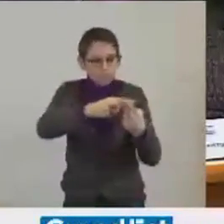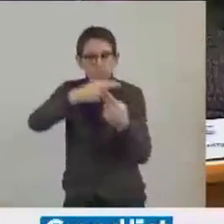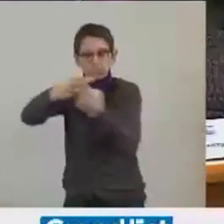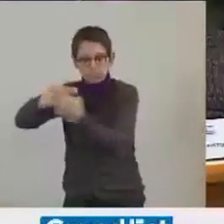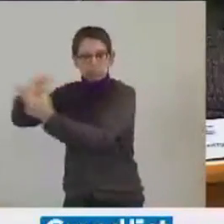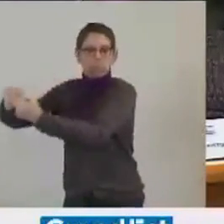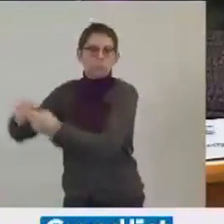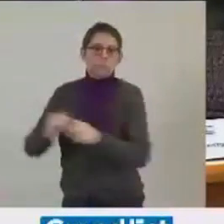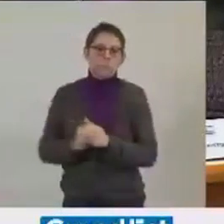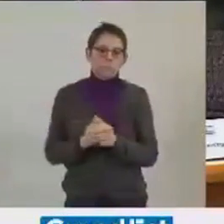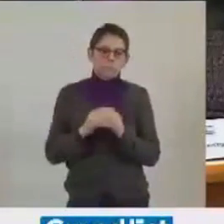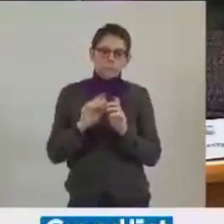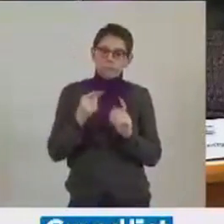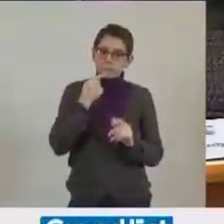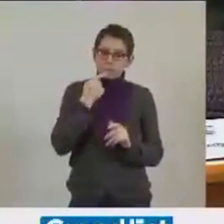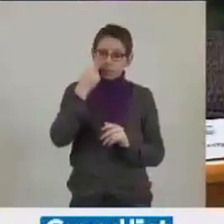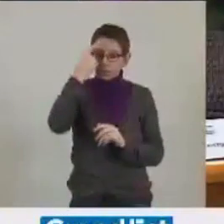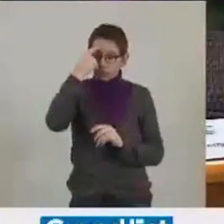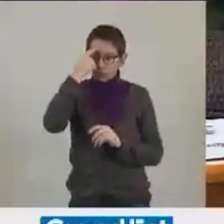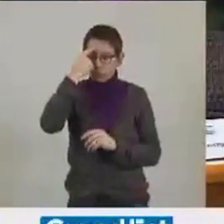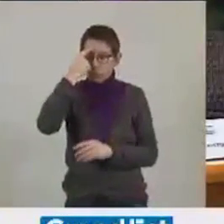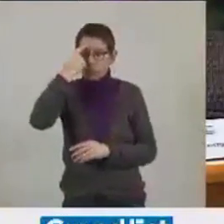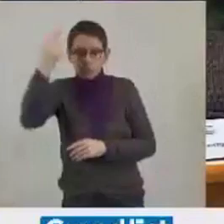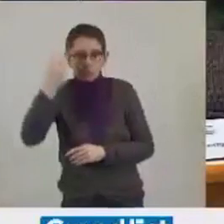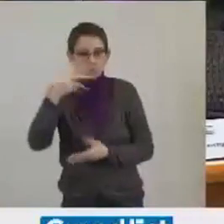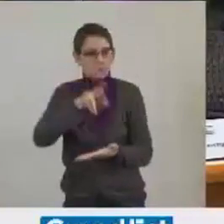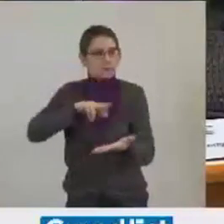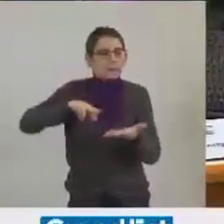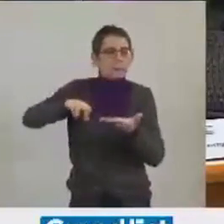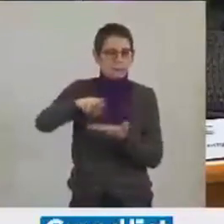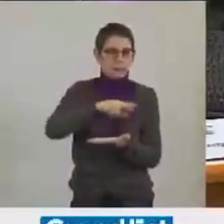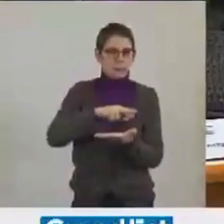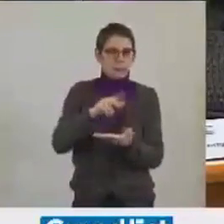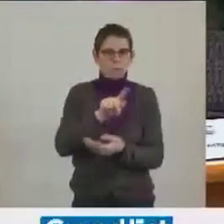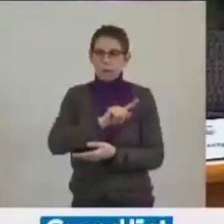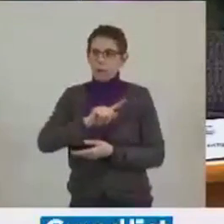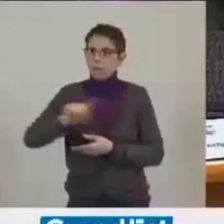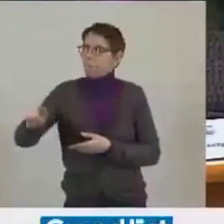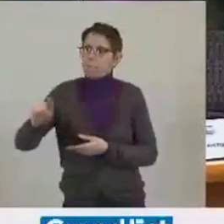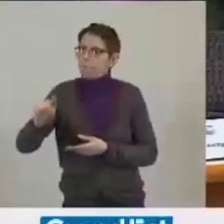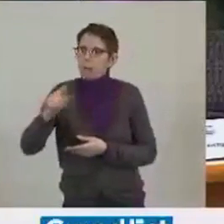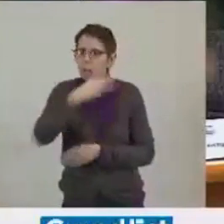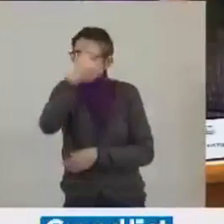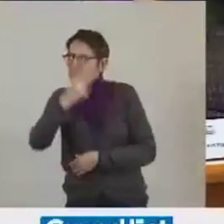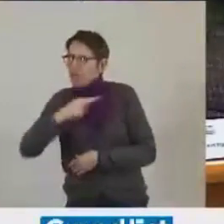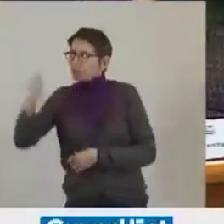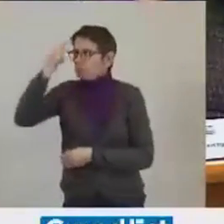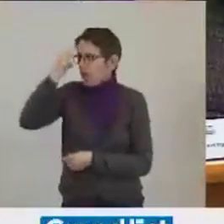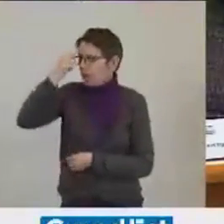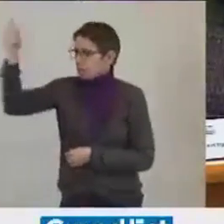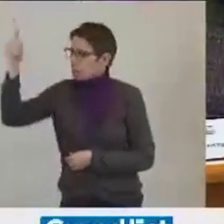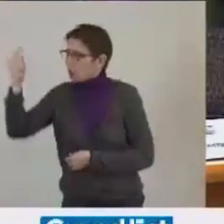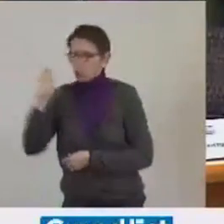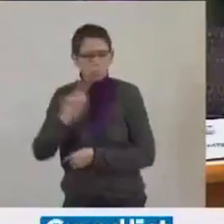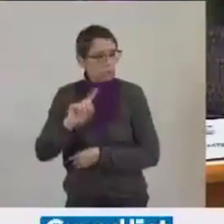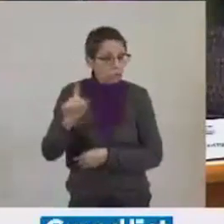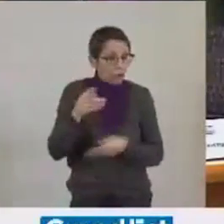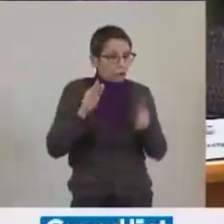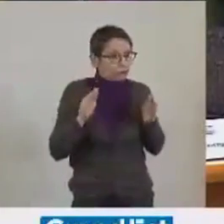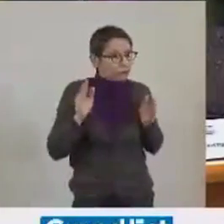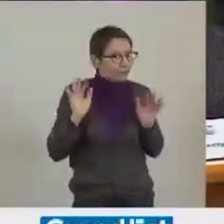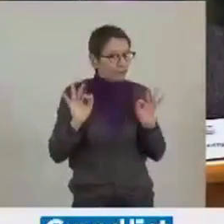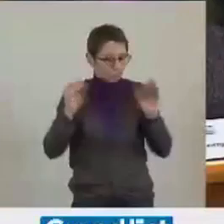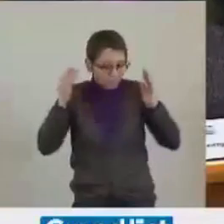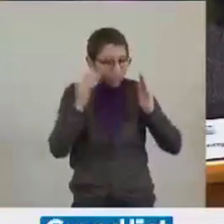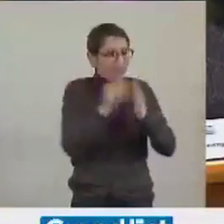raisonnons région. Nous ne portons pas, M. Philippot, une ambition nationale. J'admets volontiers que cette réalité n'est pas